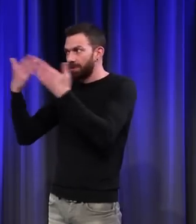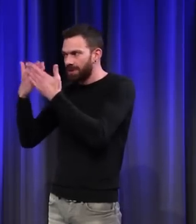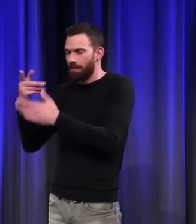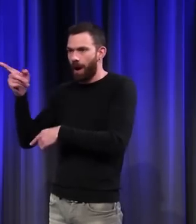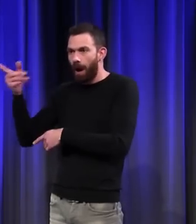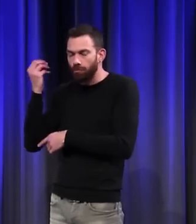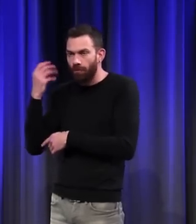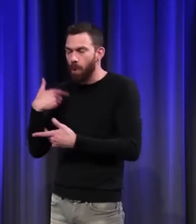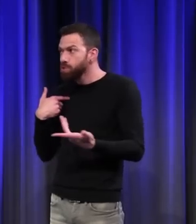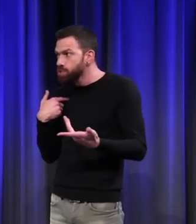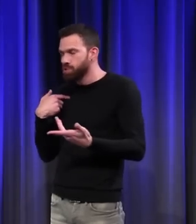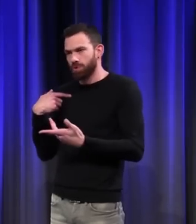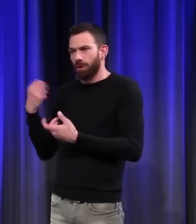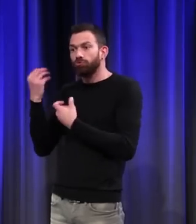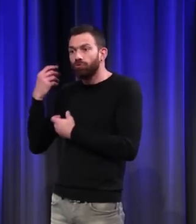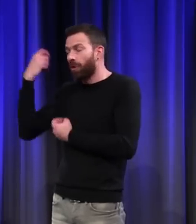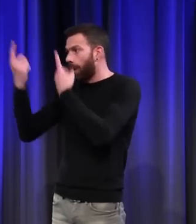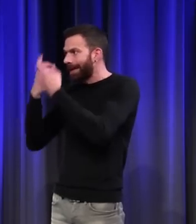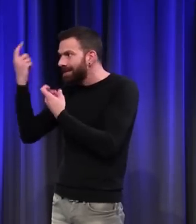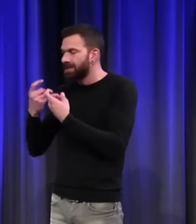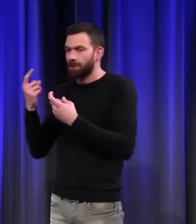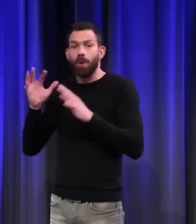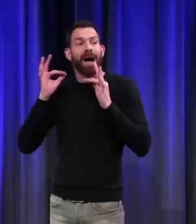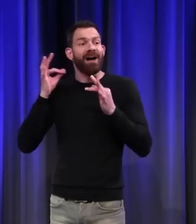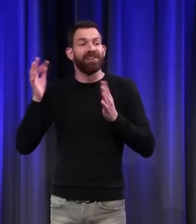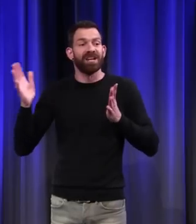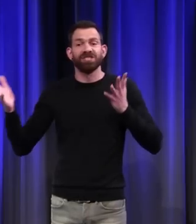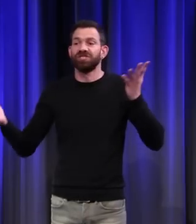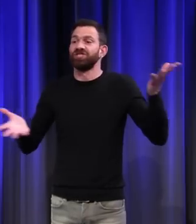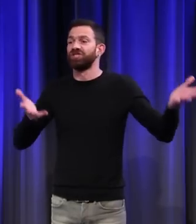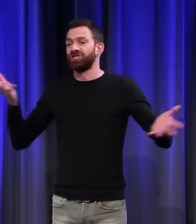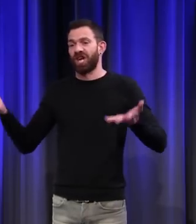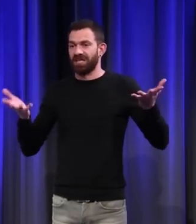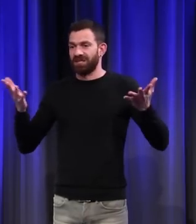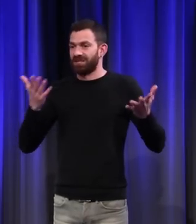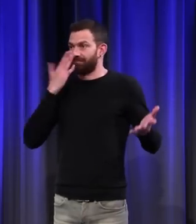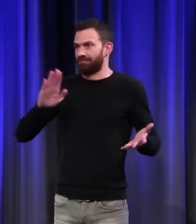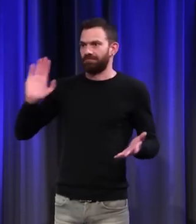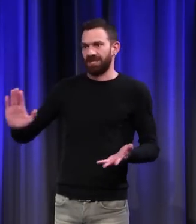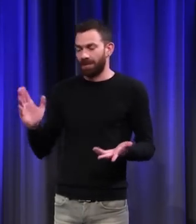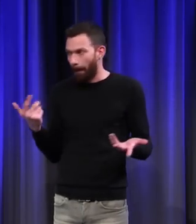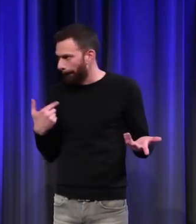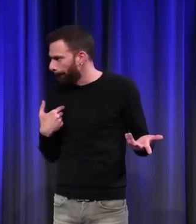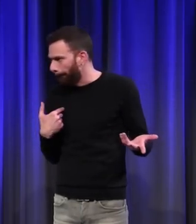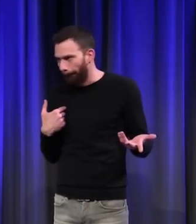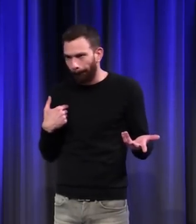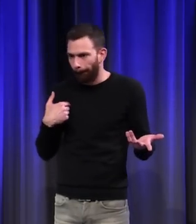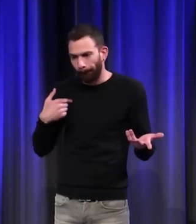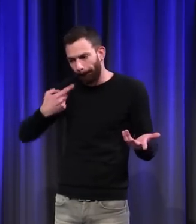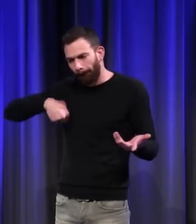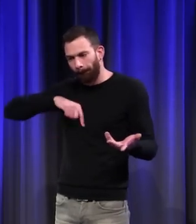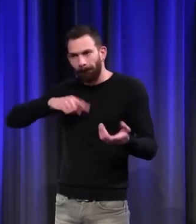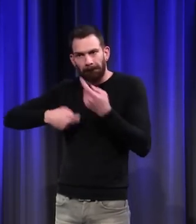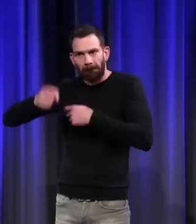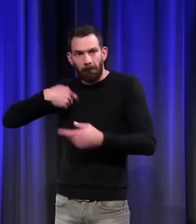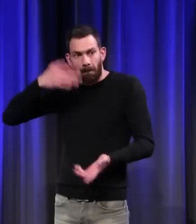posé des questions à propos des gestes. Et ça, c'est un domaine que les historiens connaissent très mal. Je me